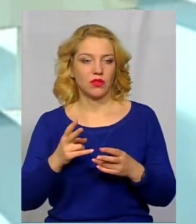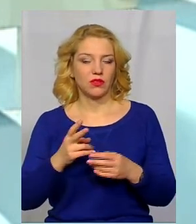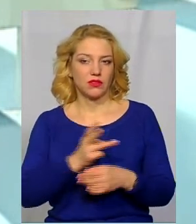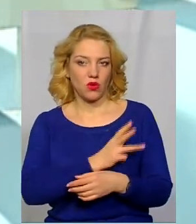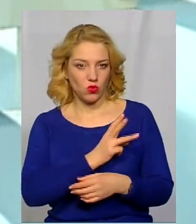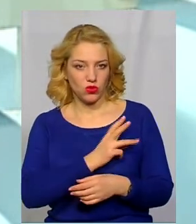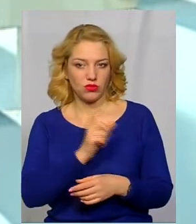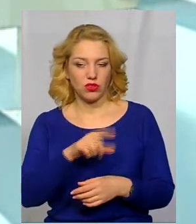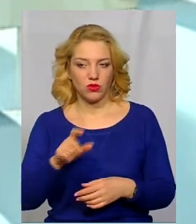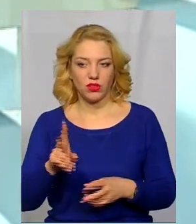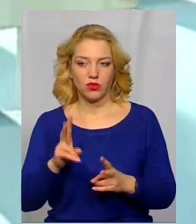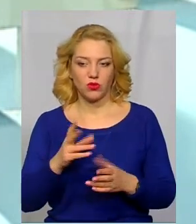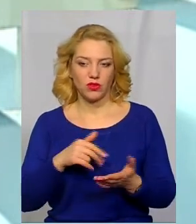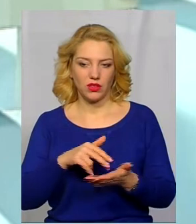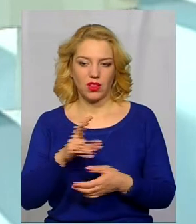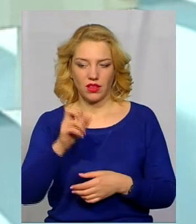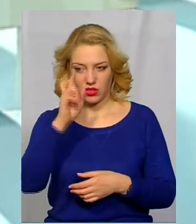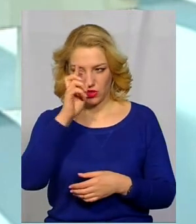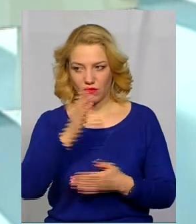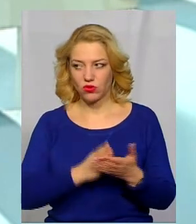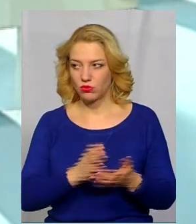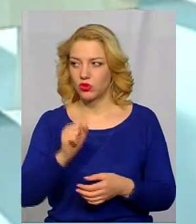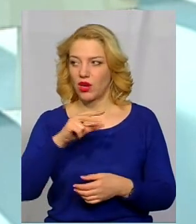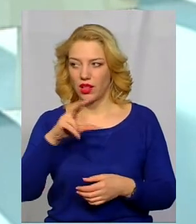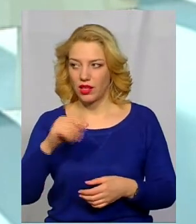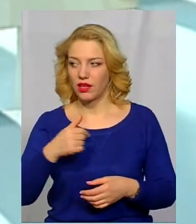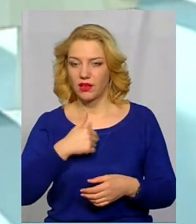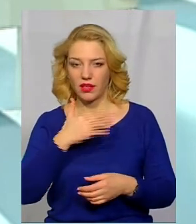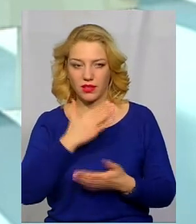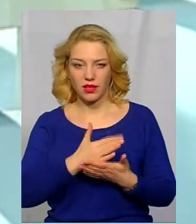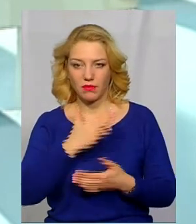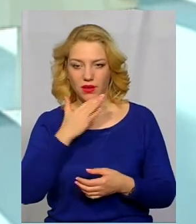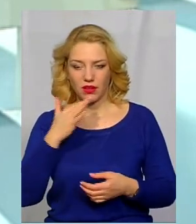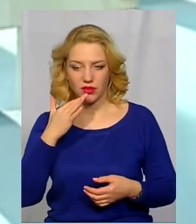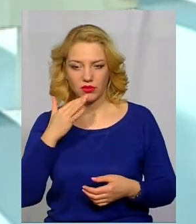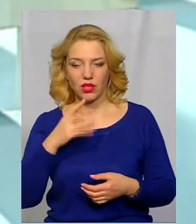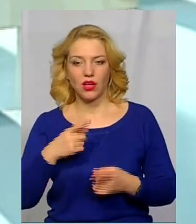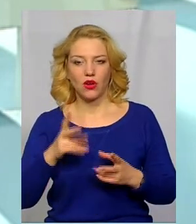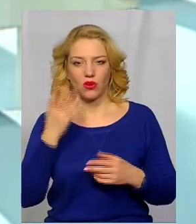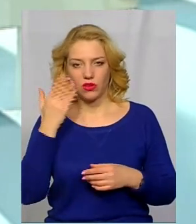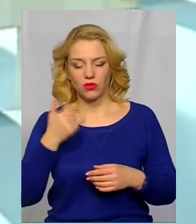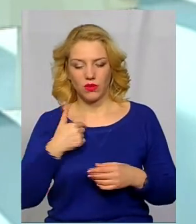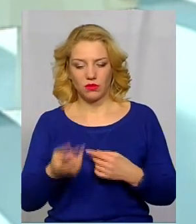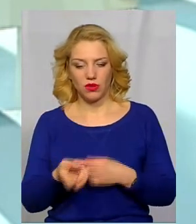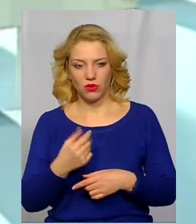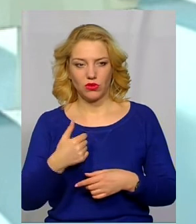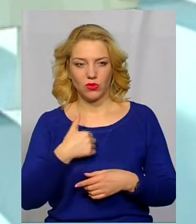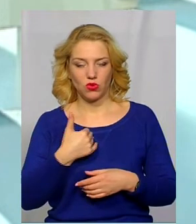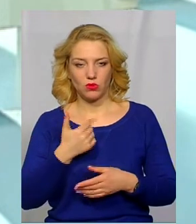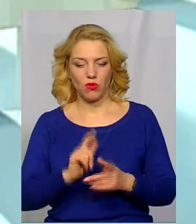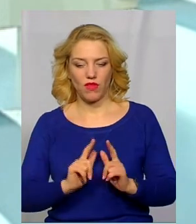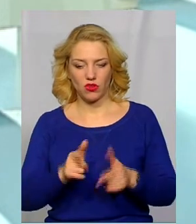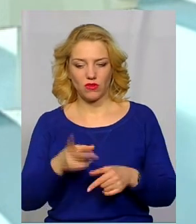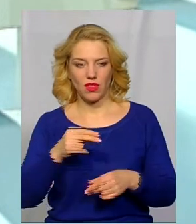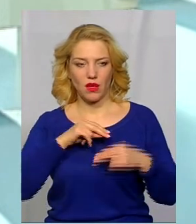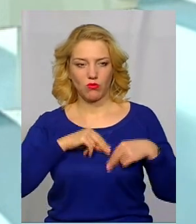заохочувати людей йти на державну службу. Але ще раз підкреслюю, є багато проблемних моментів і коли до мене приходять, ми хочемо влаштуватися на